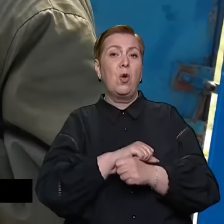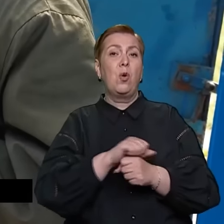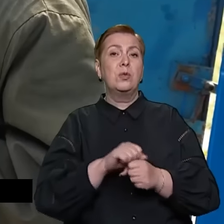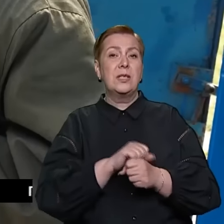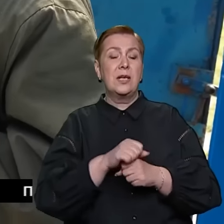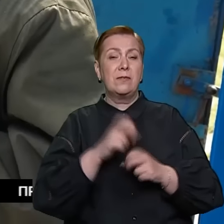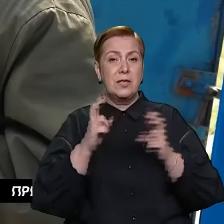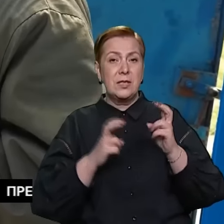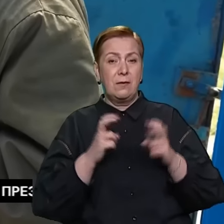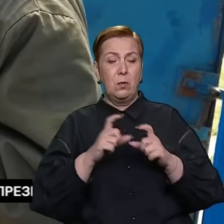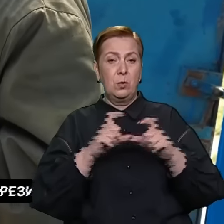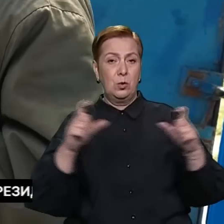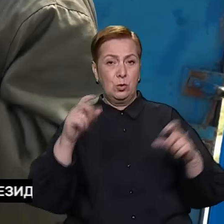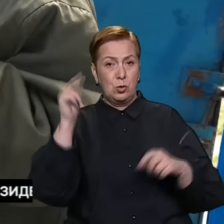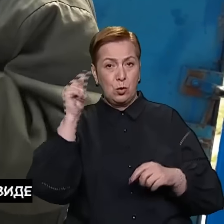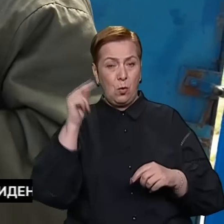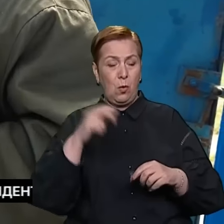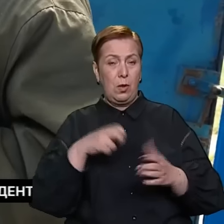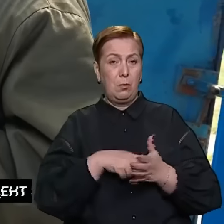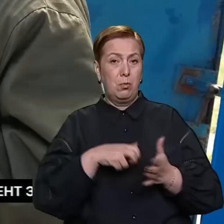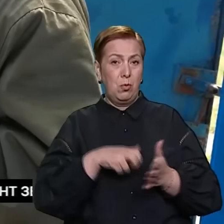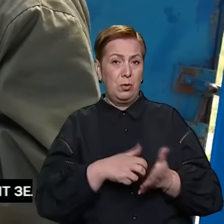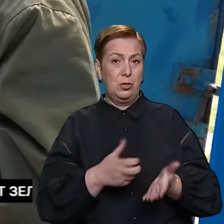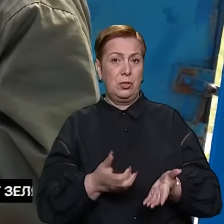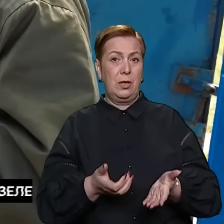нас був, школа, почта.